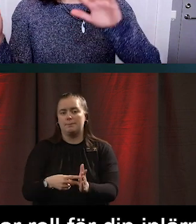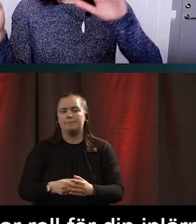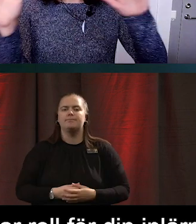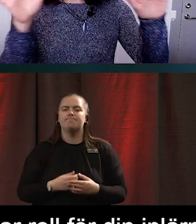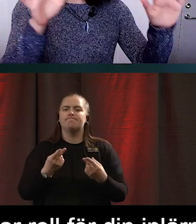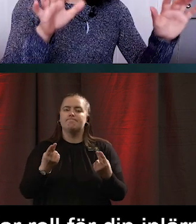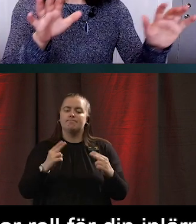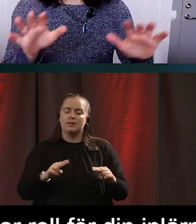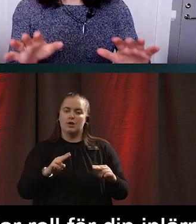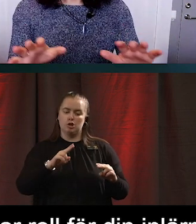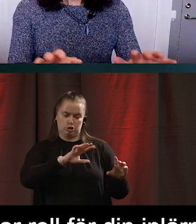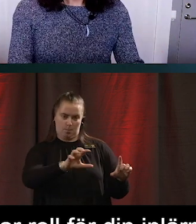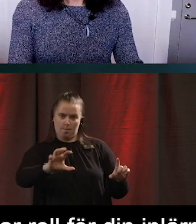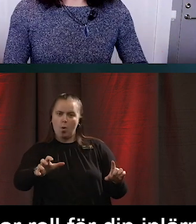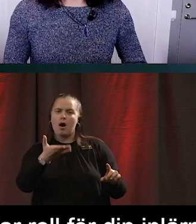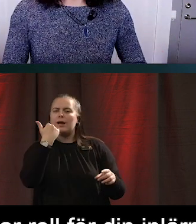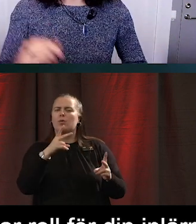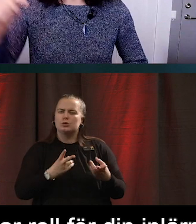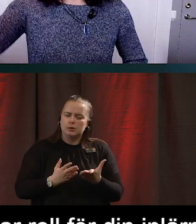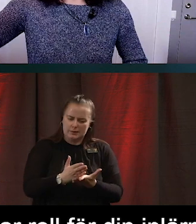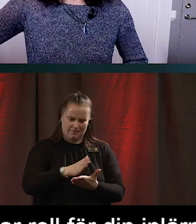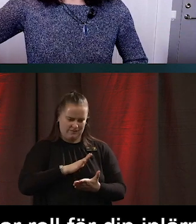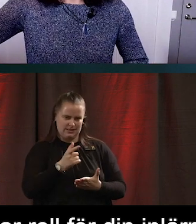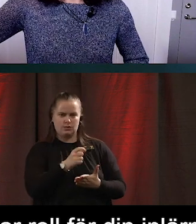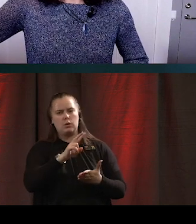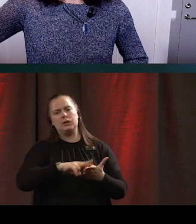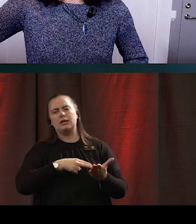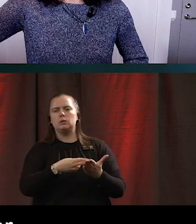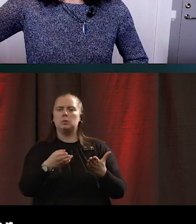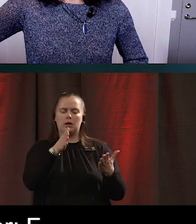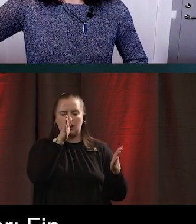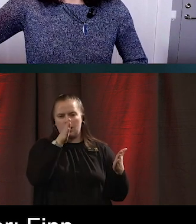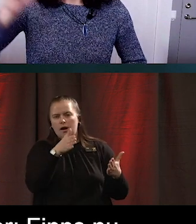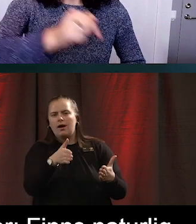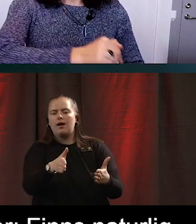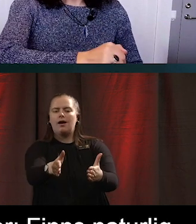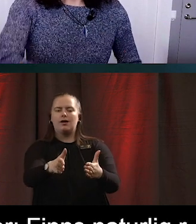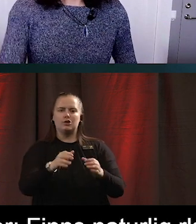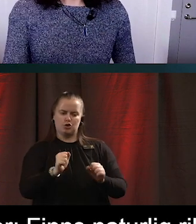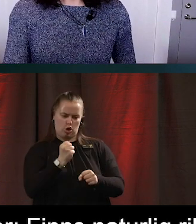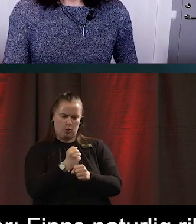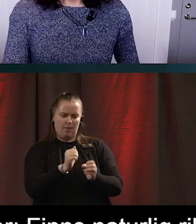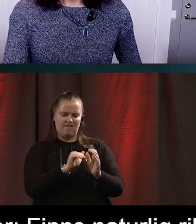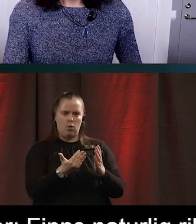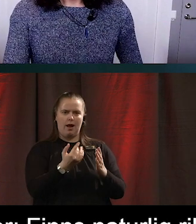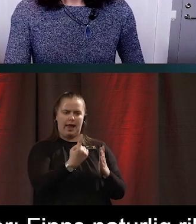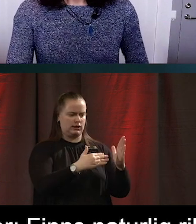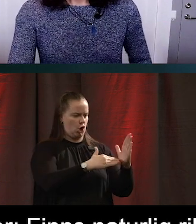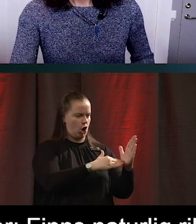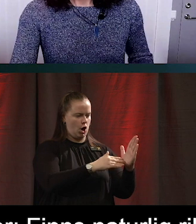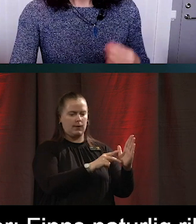om om finns det någon sorts naturlig riktning i det här gränssnittet? Att du ska jobba dig från ena hörnan till den andra, till exempel.